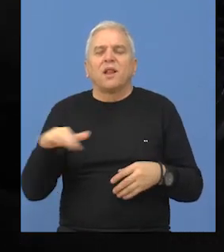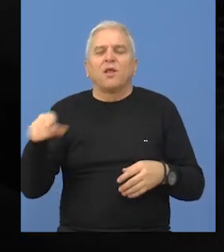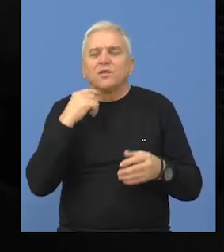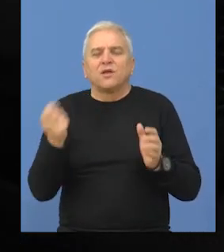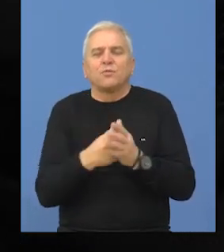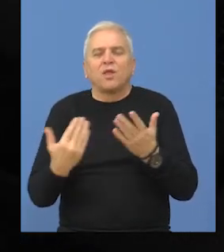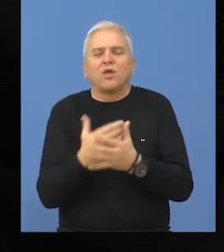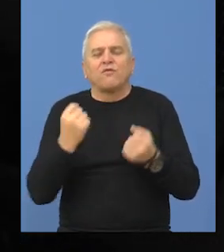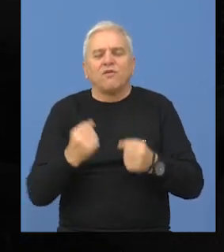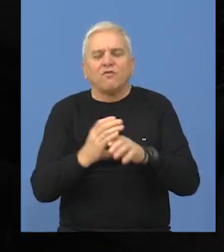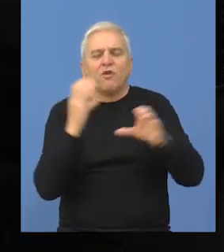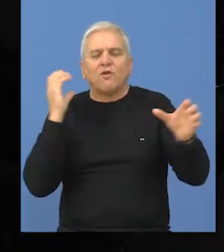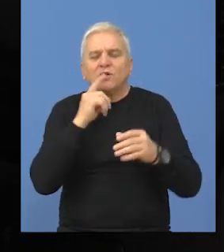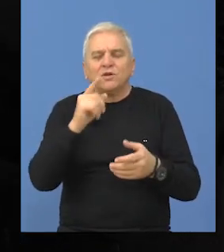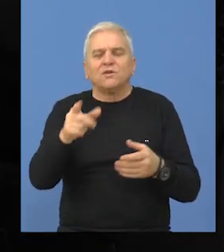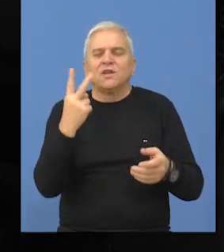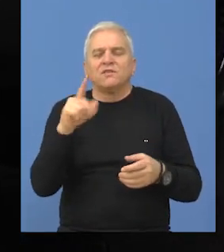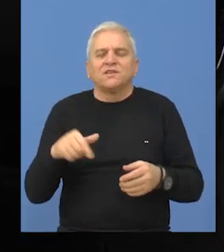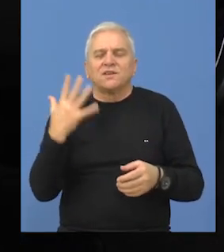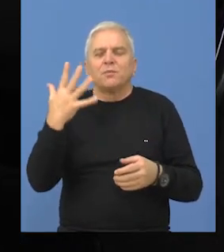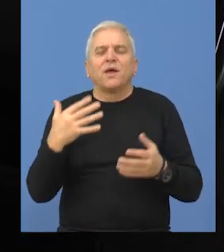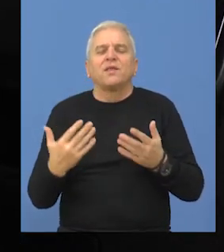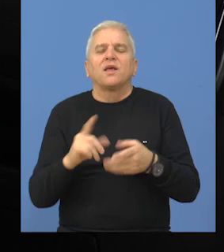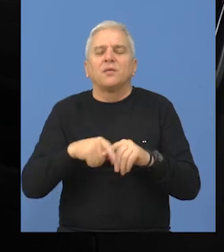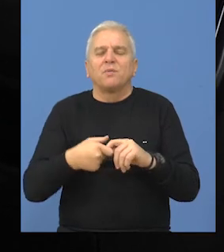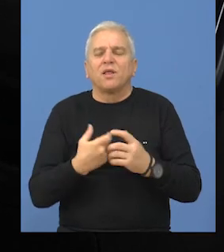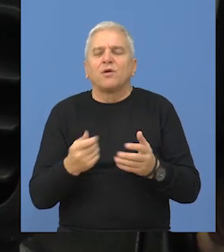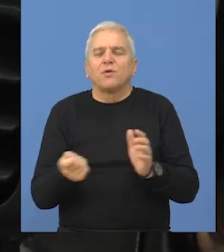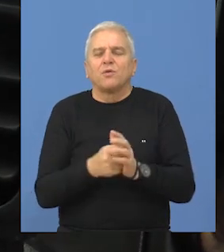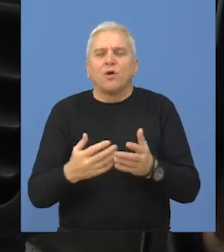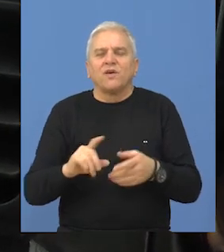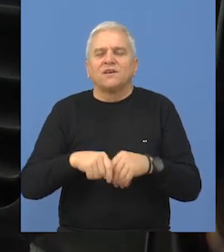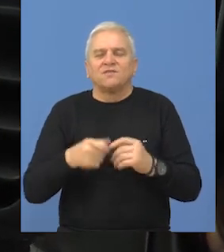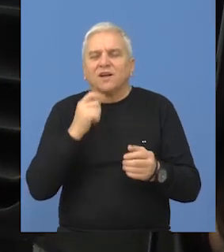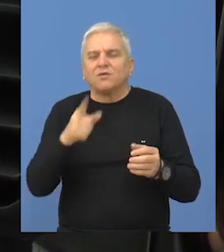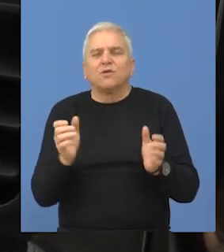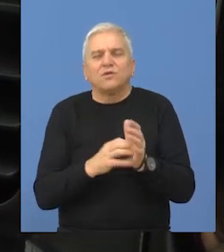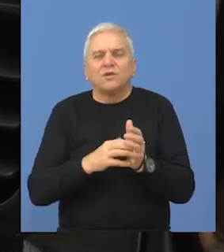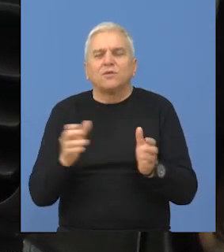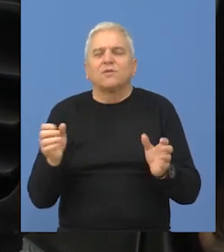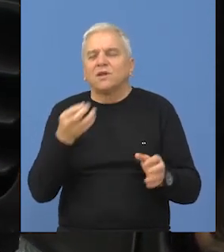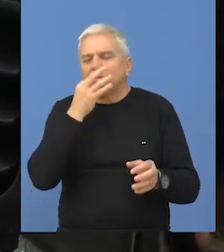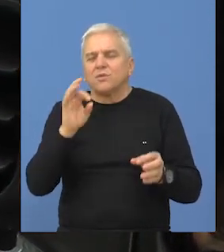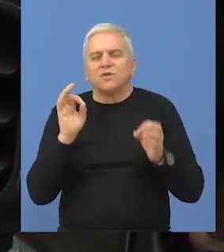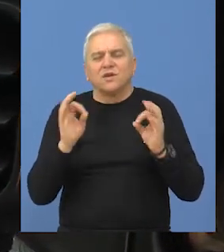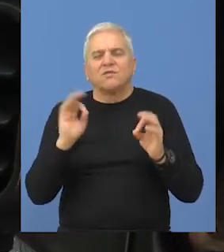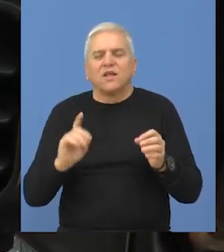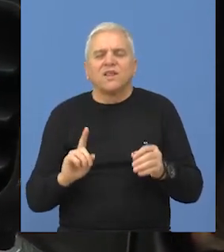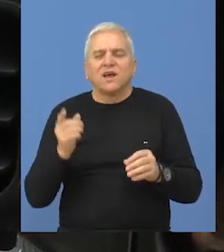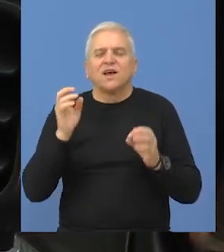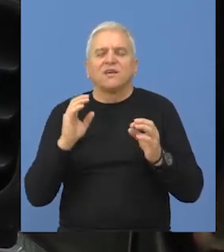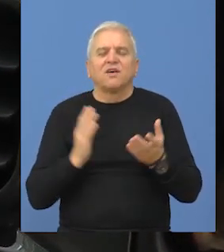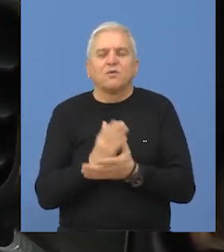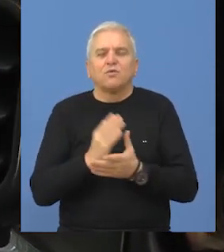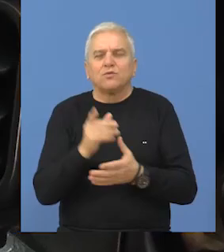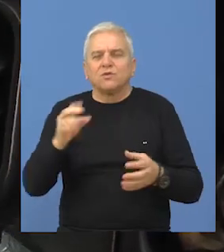dinara za novi sanitet i oko 2,5 miliona dinara za nabavku nove opreme. Ovo je neophodno kako bismo poboljšali nivou